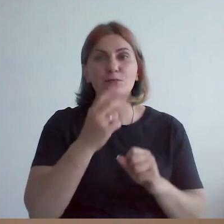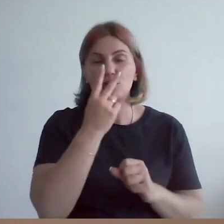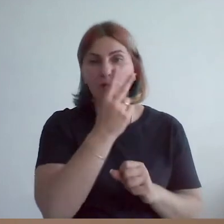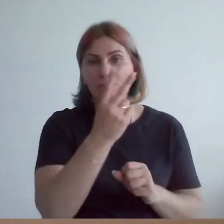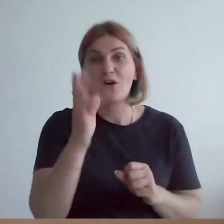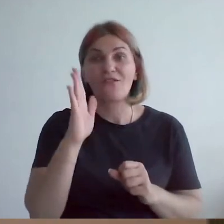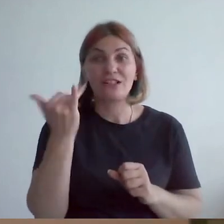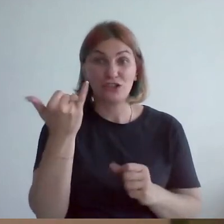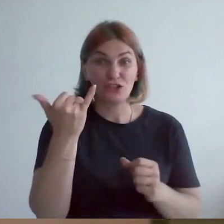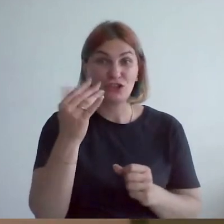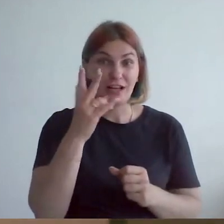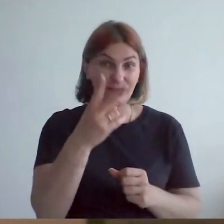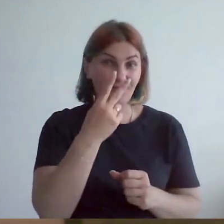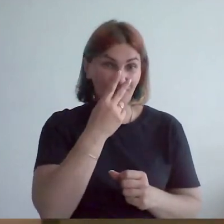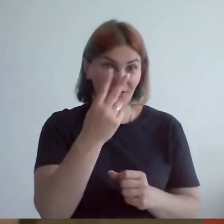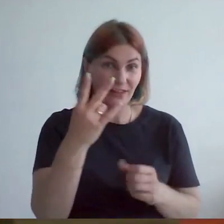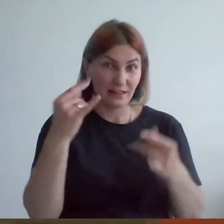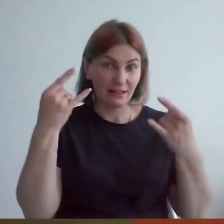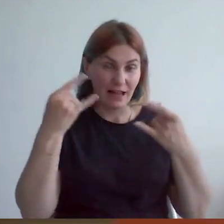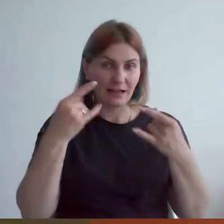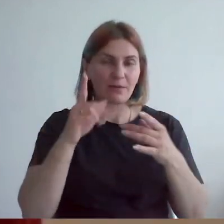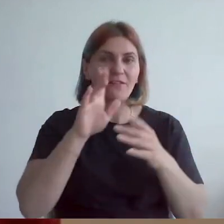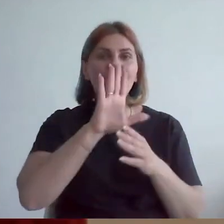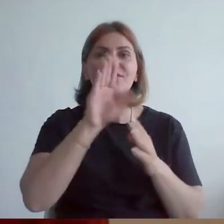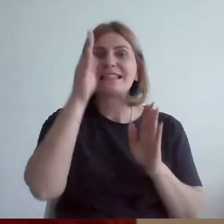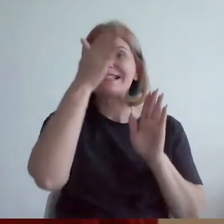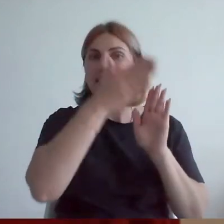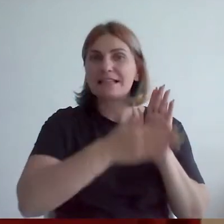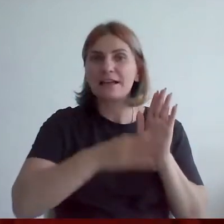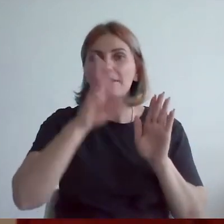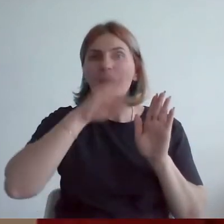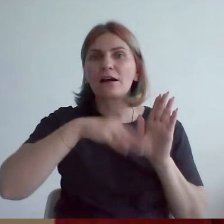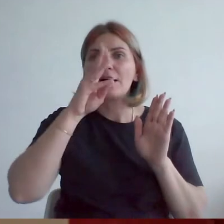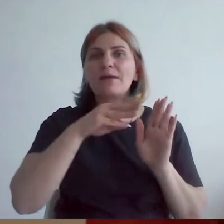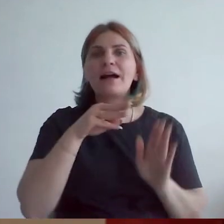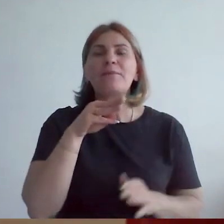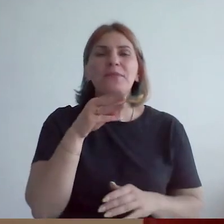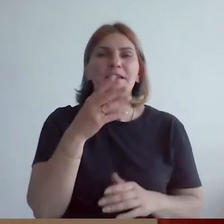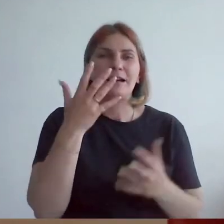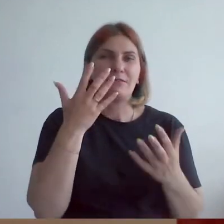кадре на экране как раз стены этой экспозиции, они выкрашены тракотовой,